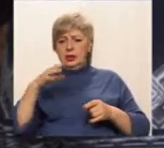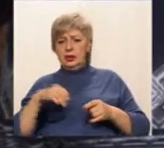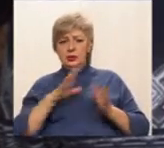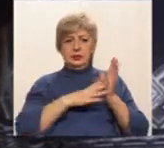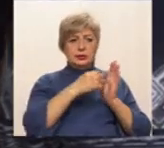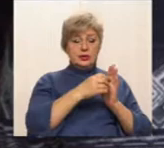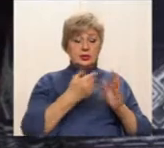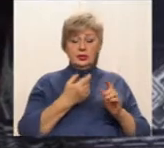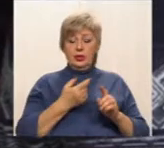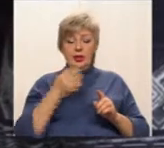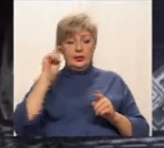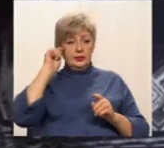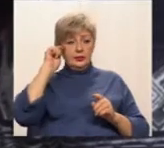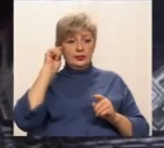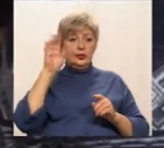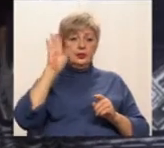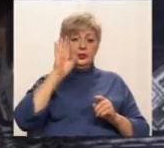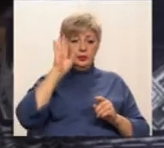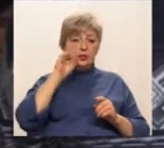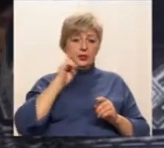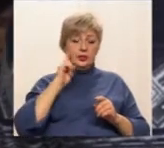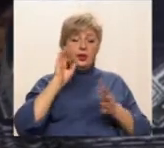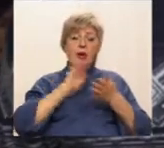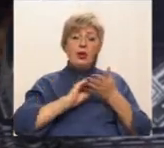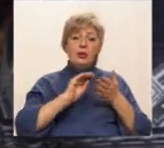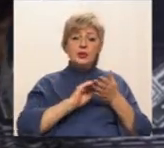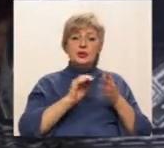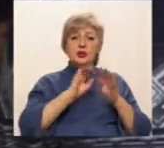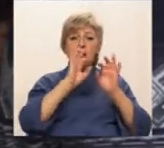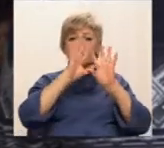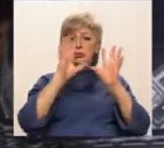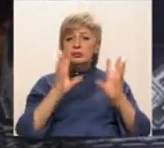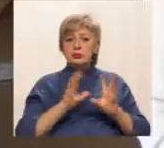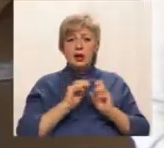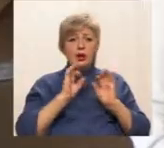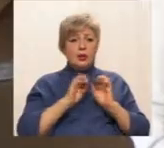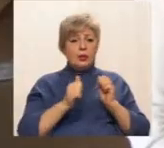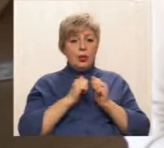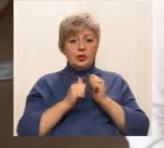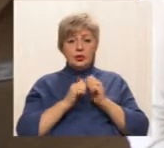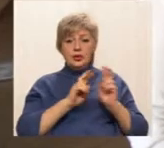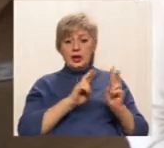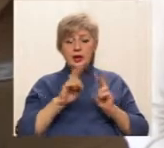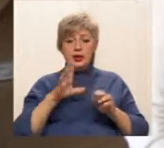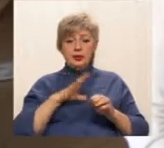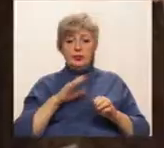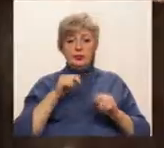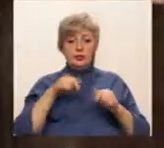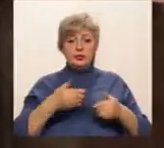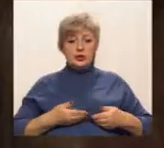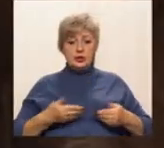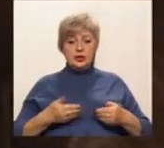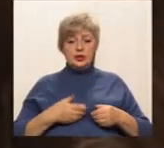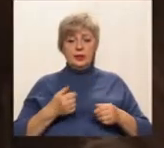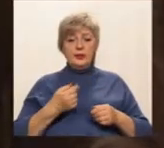юнаків, чоловіків, а ми описали кожного, якими вони були в житті. Один з героїв збірки – Єгор Кулдунов.